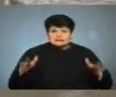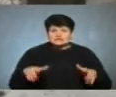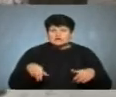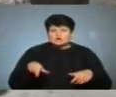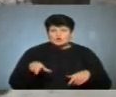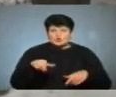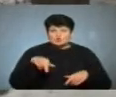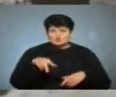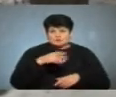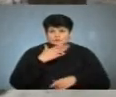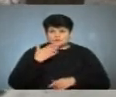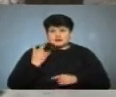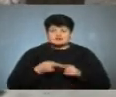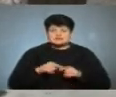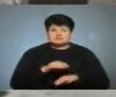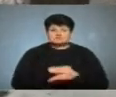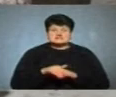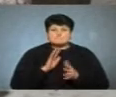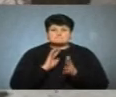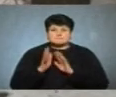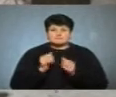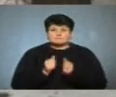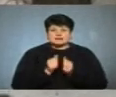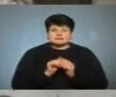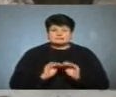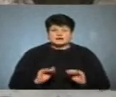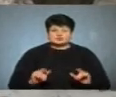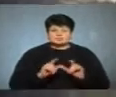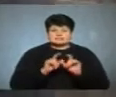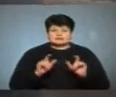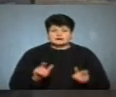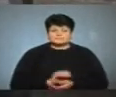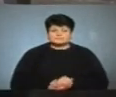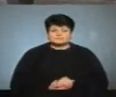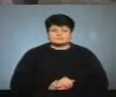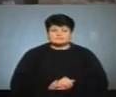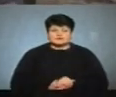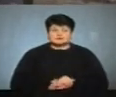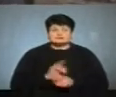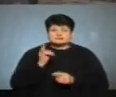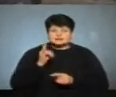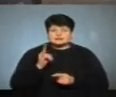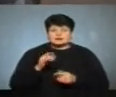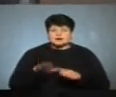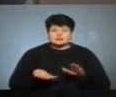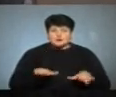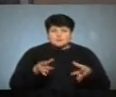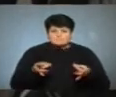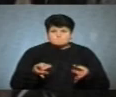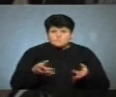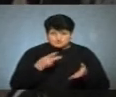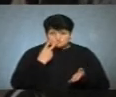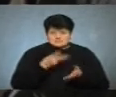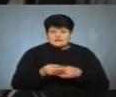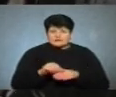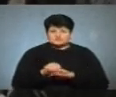немає. А це вулиця Паркова біля дитсадка. Дитина ноги моче, подіться, капці в